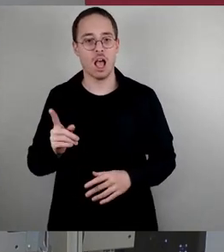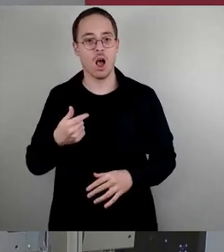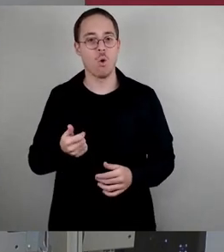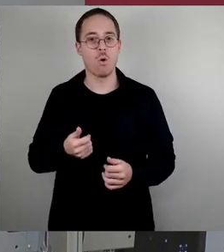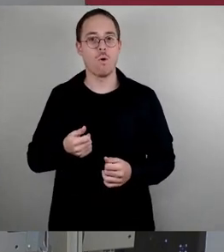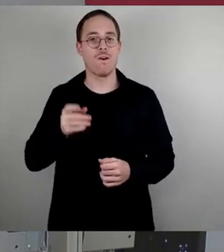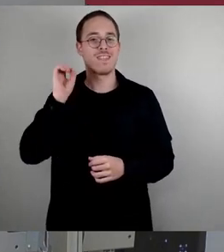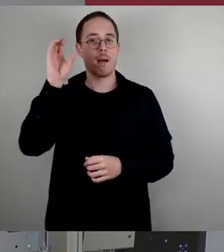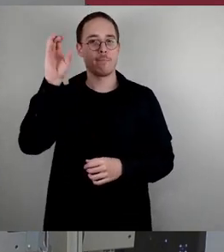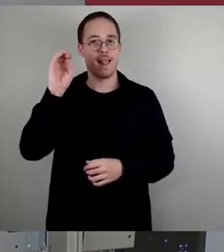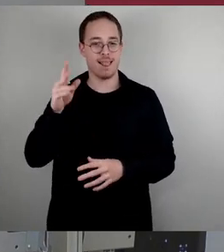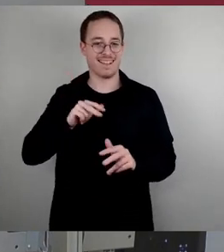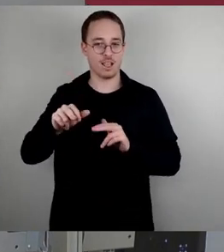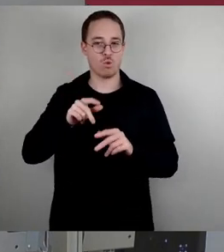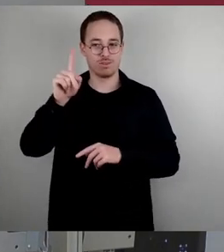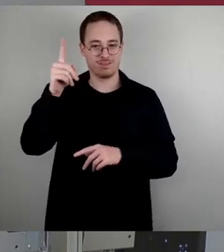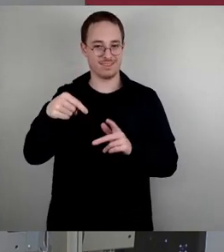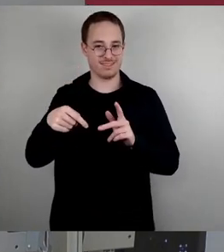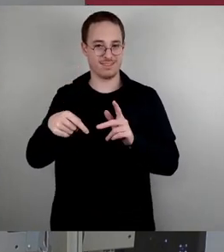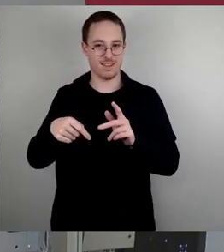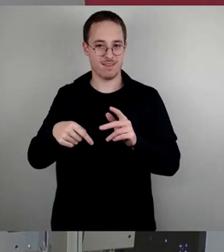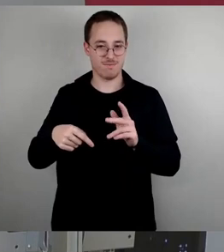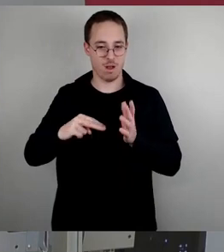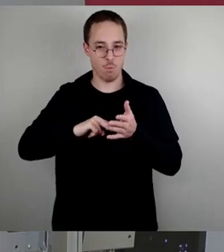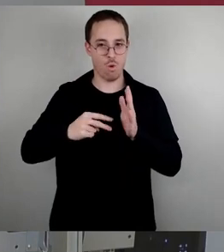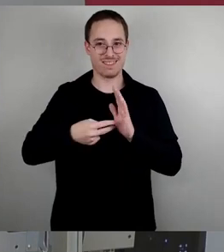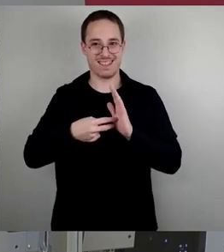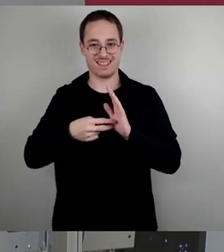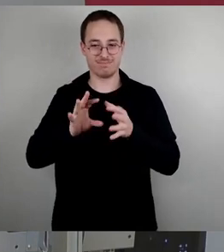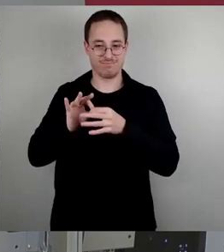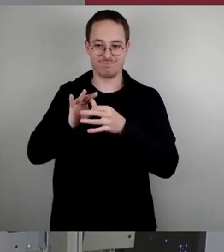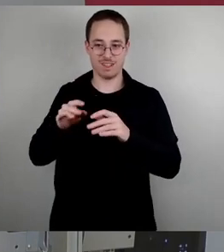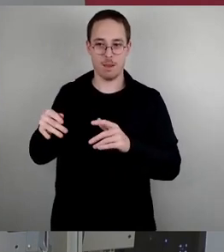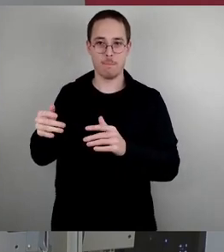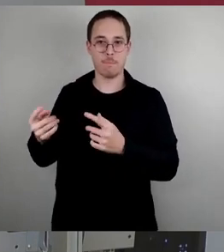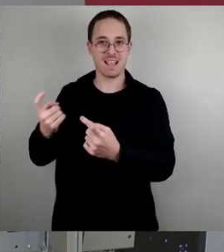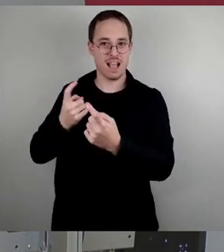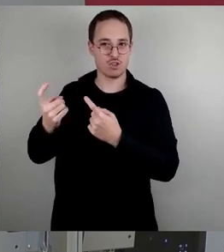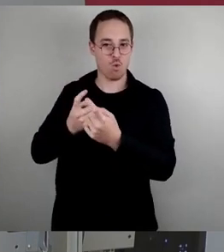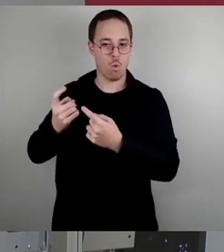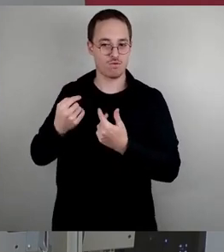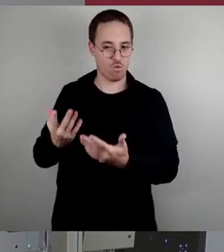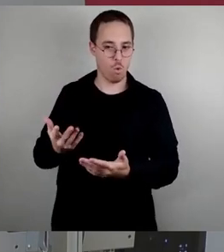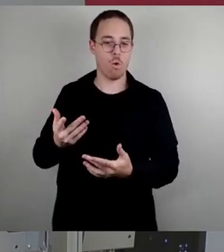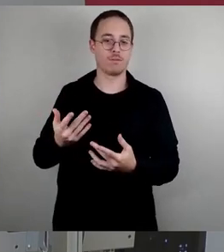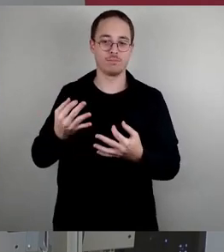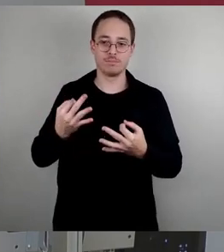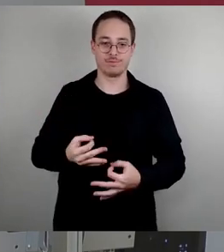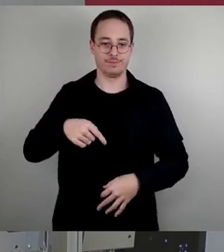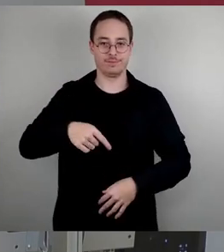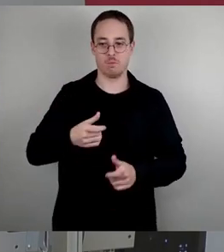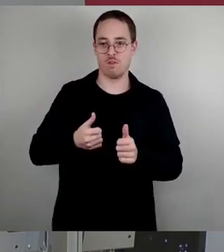zu spüren. Wir stellen das Grundrecht auf Asyl nicht in Frage. Aber so kann es einfach nicht